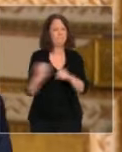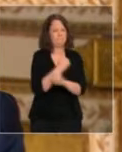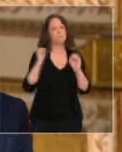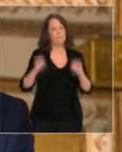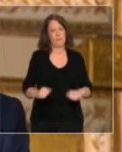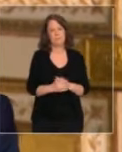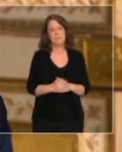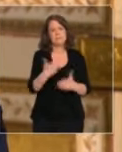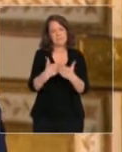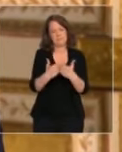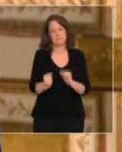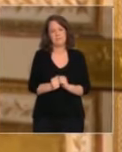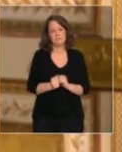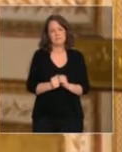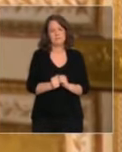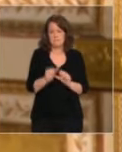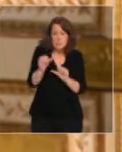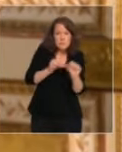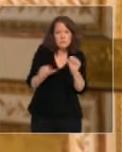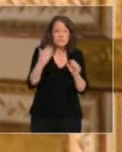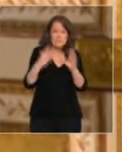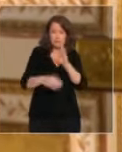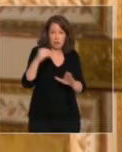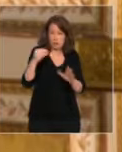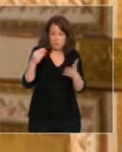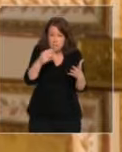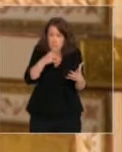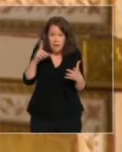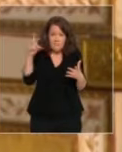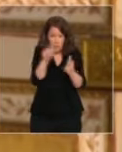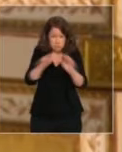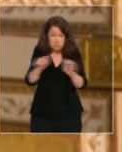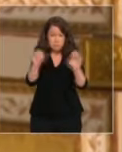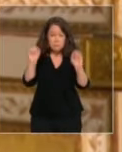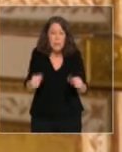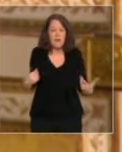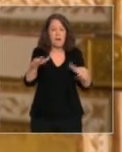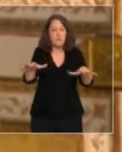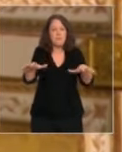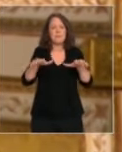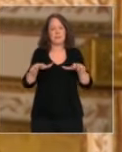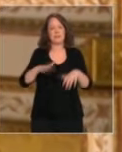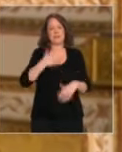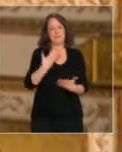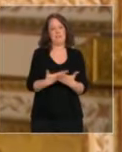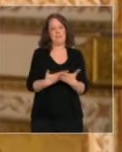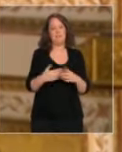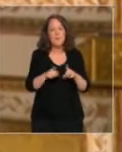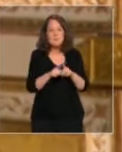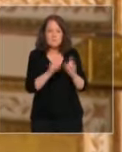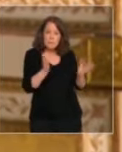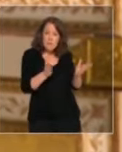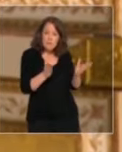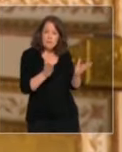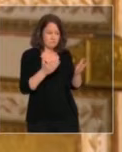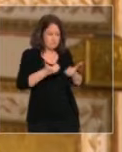pour ralentir encore davantage la propagation du virus, réussir à retrouver des places disponibles en réanimation